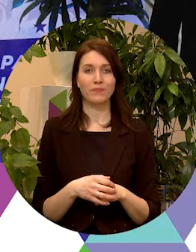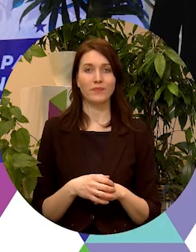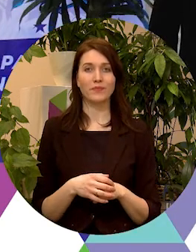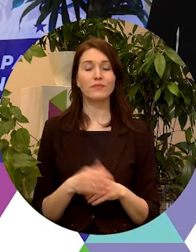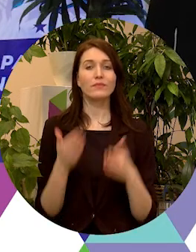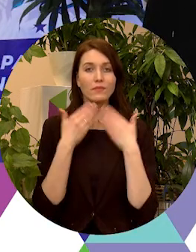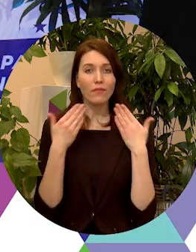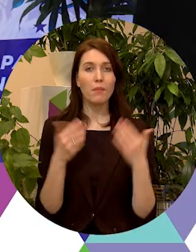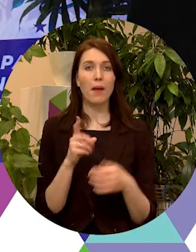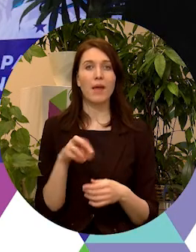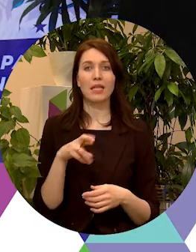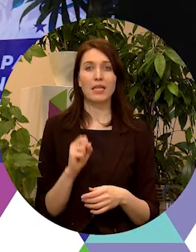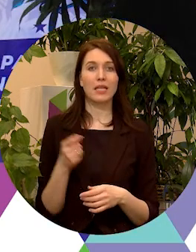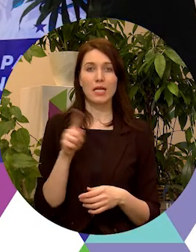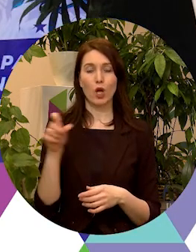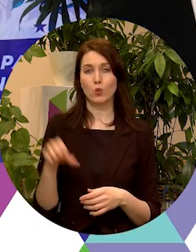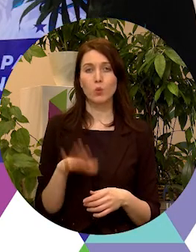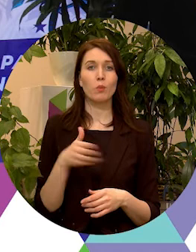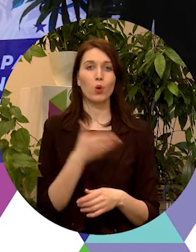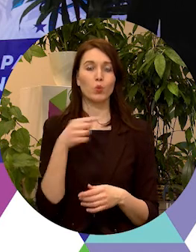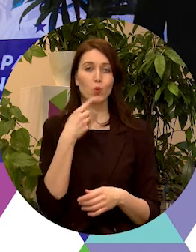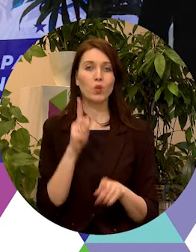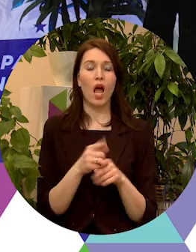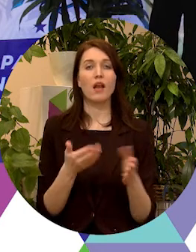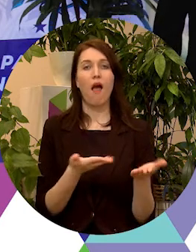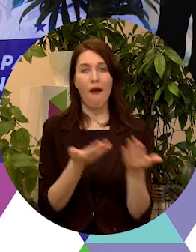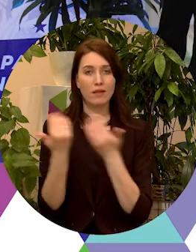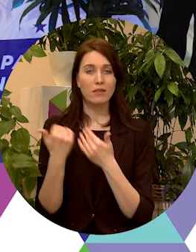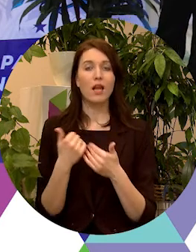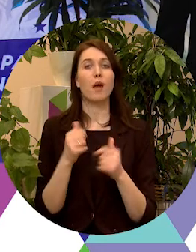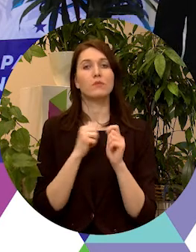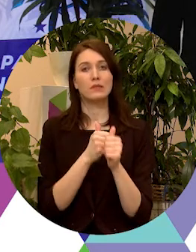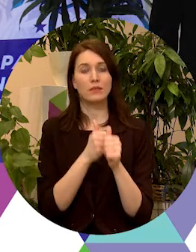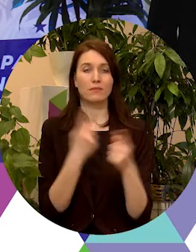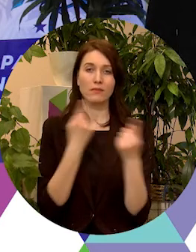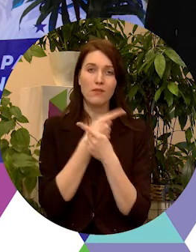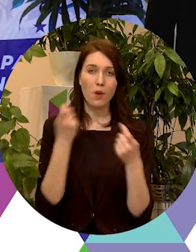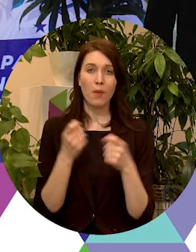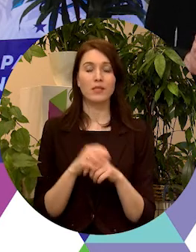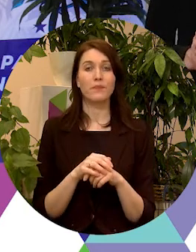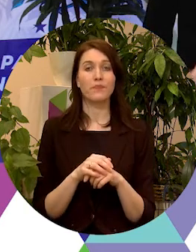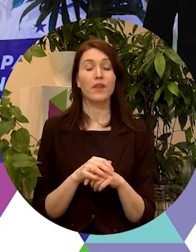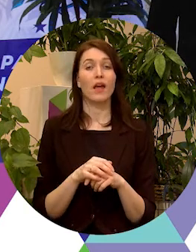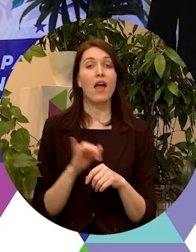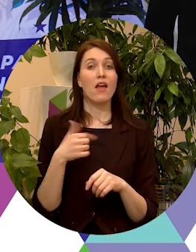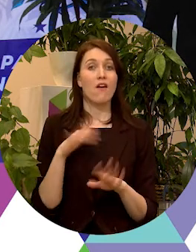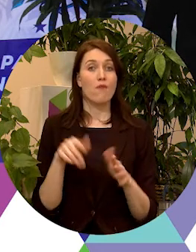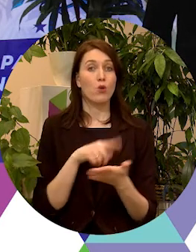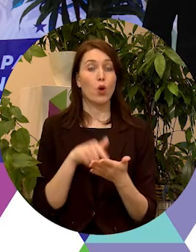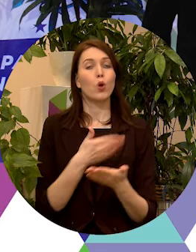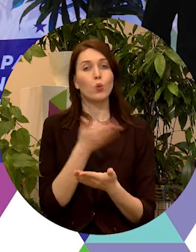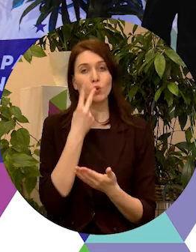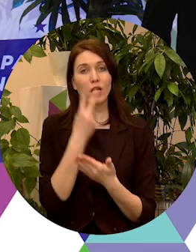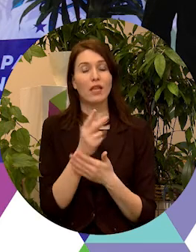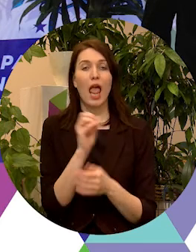Paldies, Petras Kundes, par jūsu gan uzrunu, gan arī aicinājumu, praktiski sekot līdz informācijai. Ja es varu jautāt par jūsu